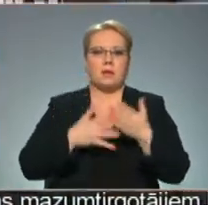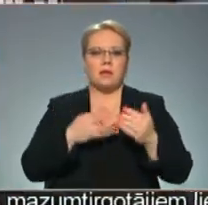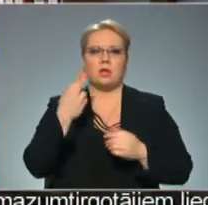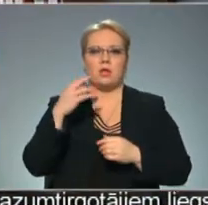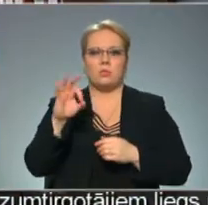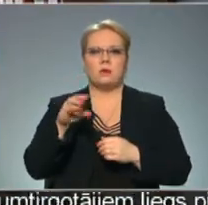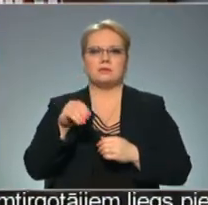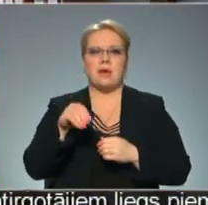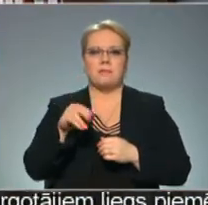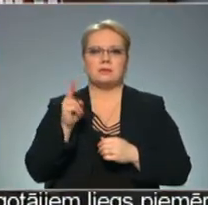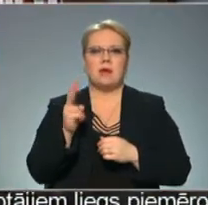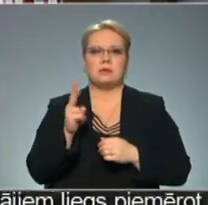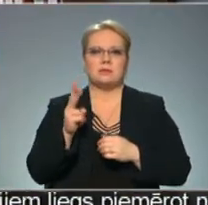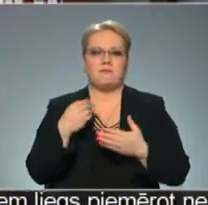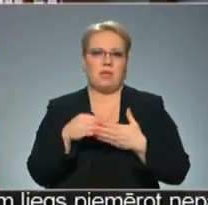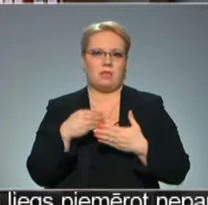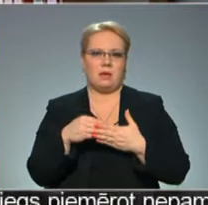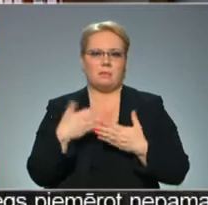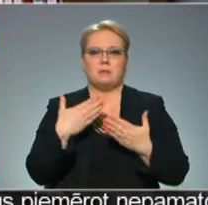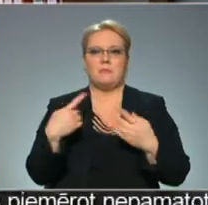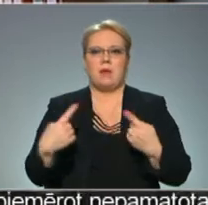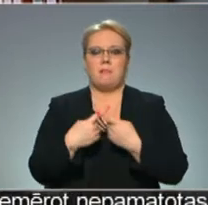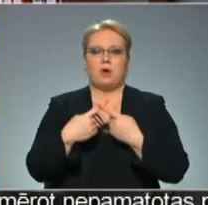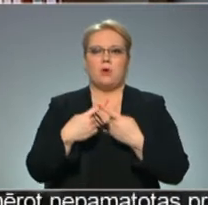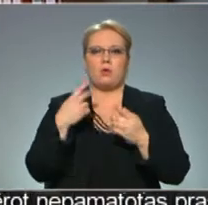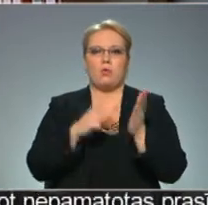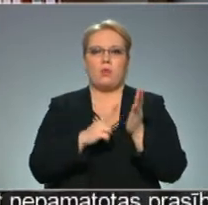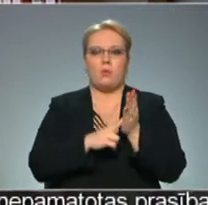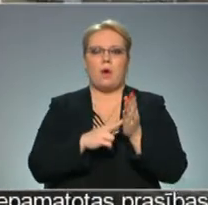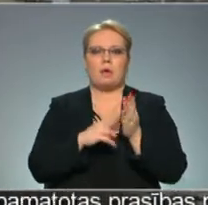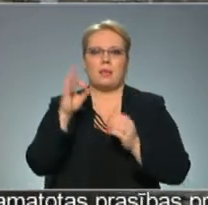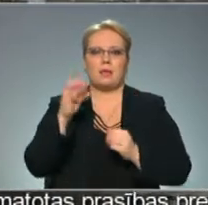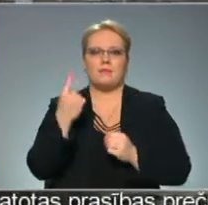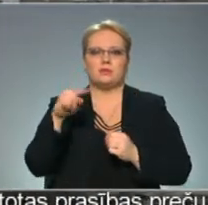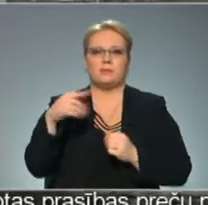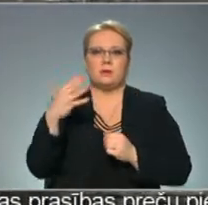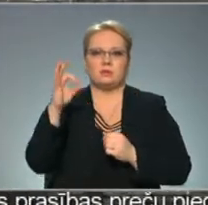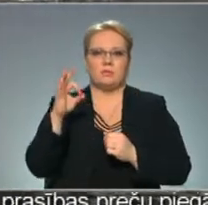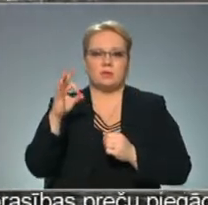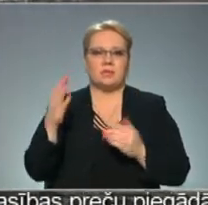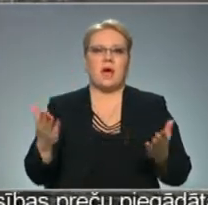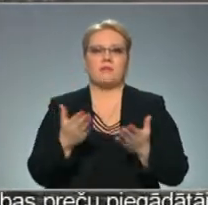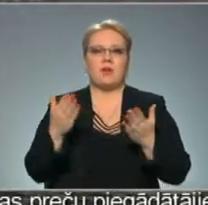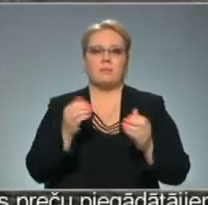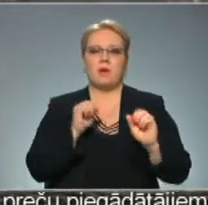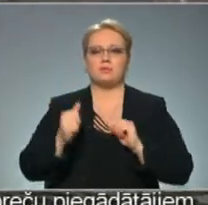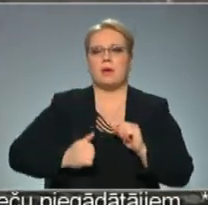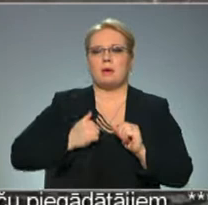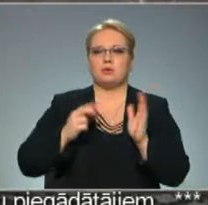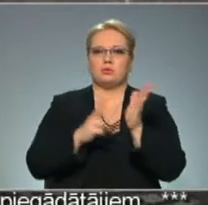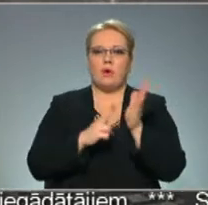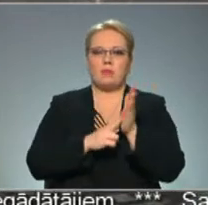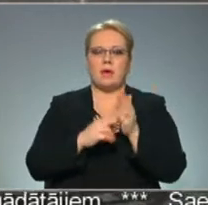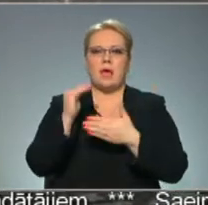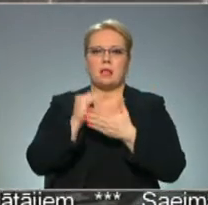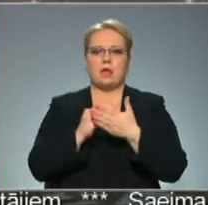zemes kadastrālās vērtības, piemērojāt nodokļa likumi 1,5%. Atvieglujumu nekustamā īpašuma nodokļa maksē